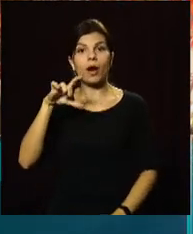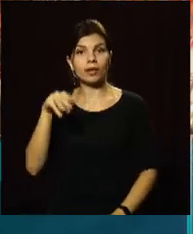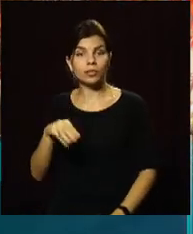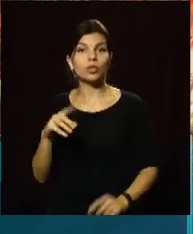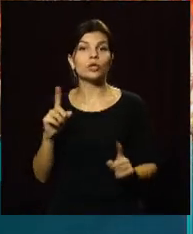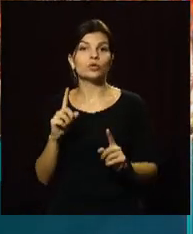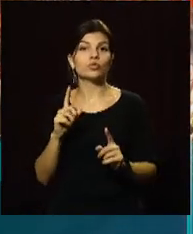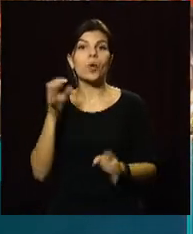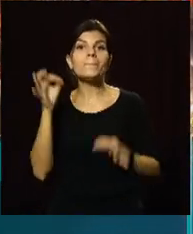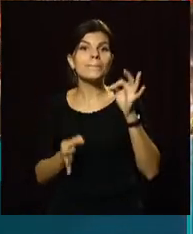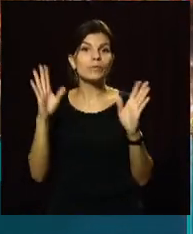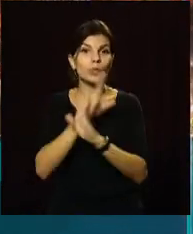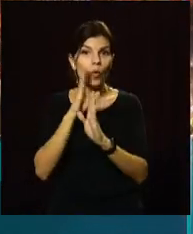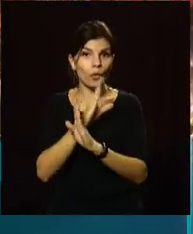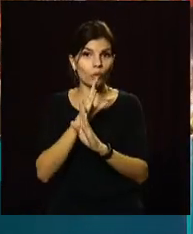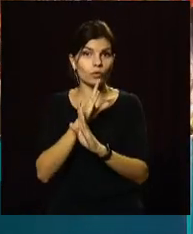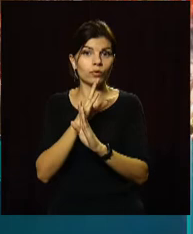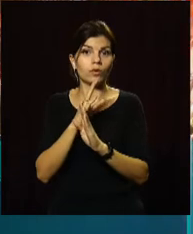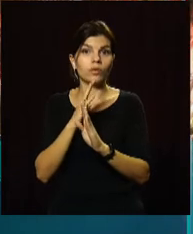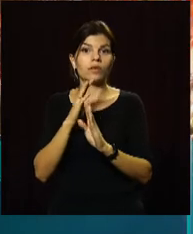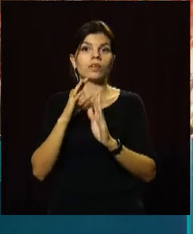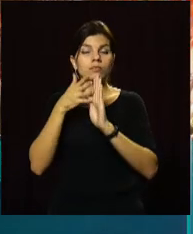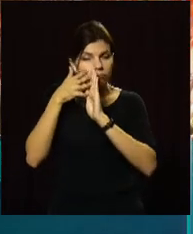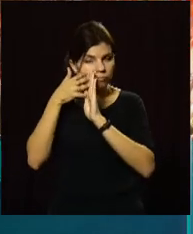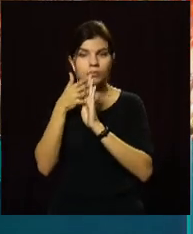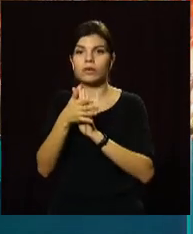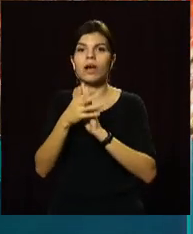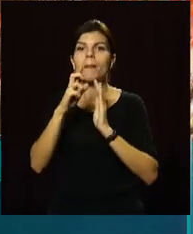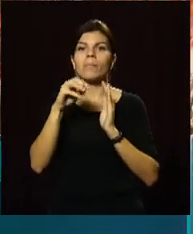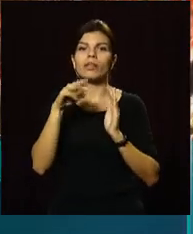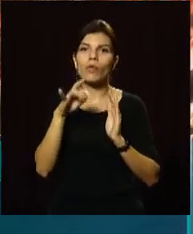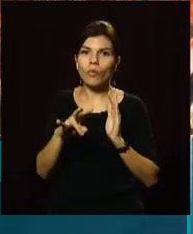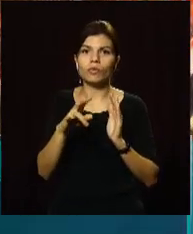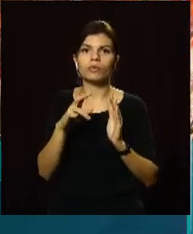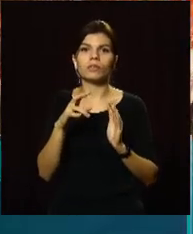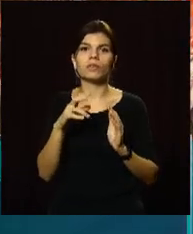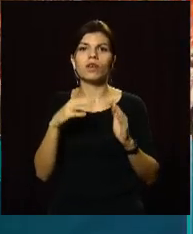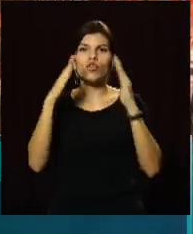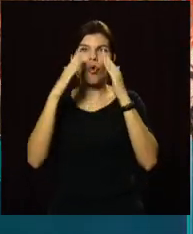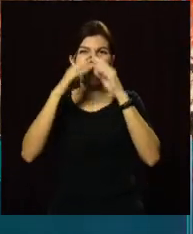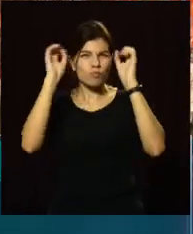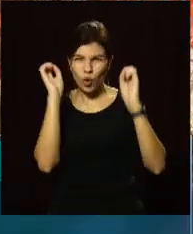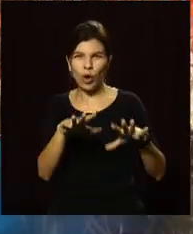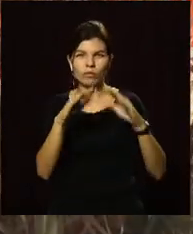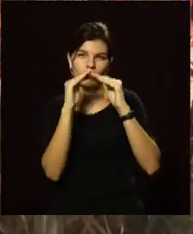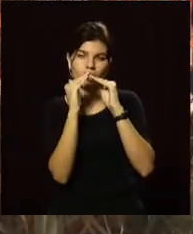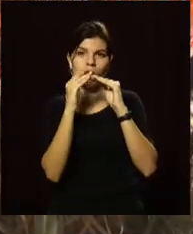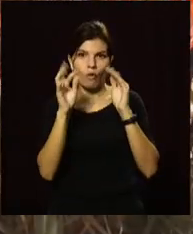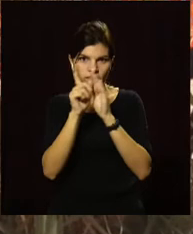що природа проросла сквозь бетон, сквозь це заброшене здання.